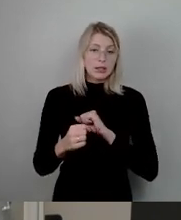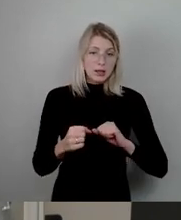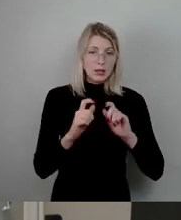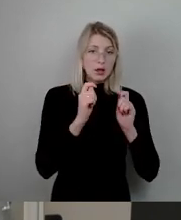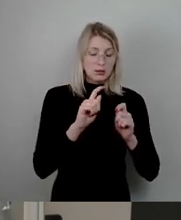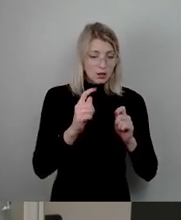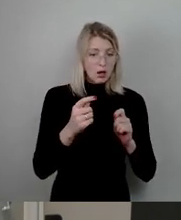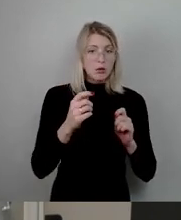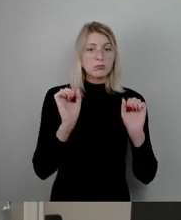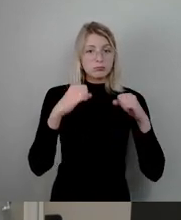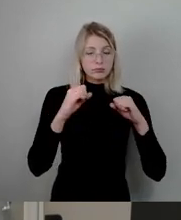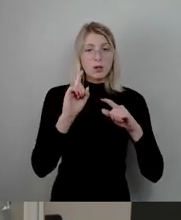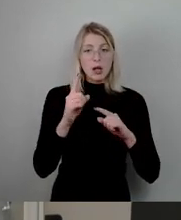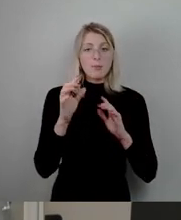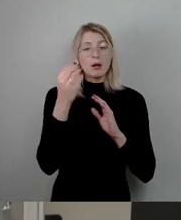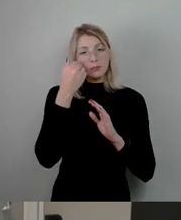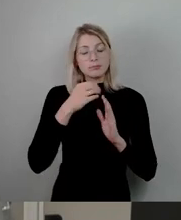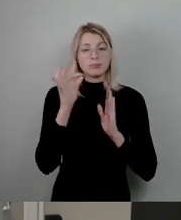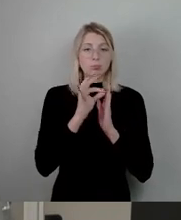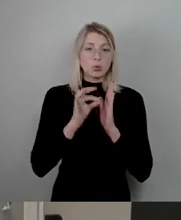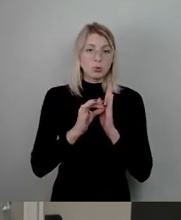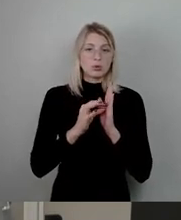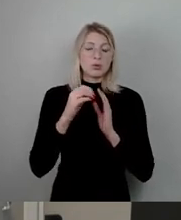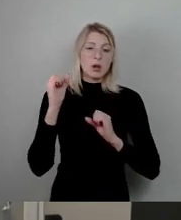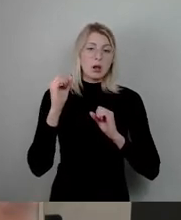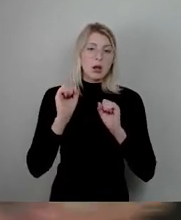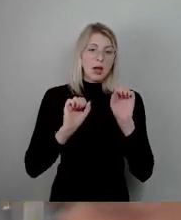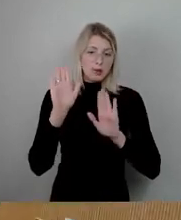punktweise Abstimmung an dieser Stelle. Vielen Dank für Ihre Aufmerksamkeit.